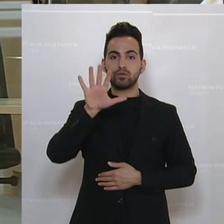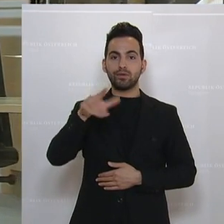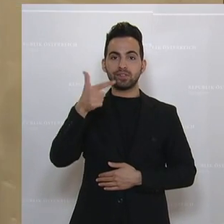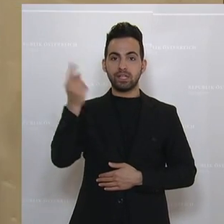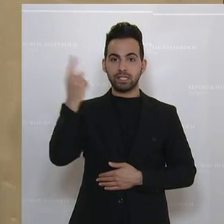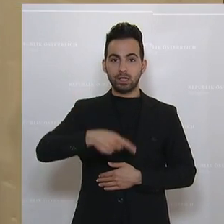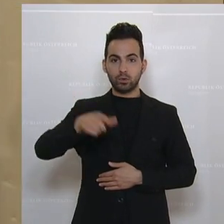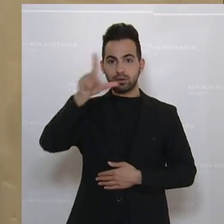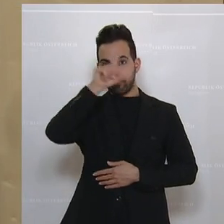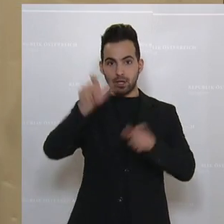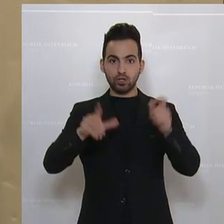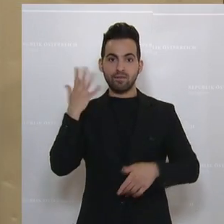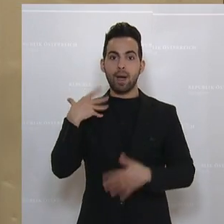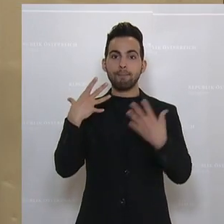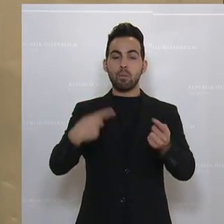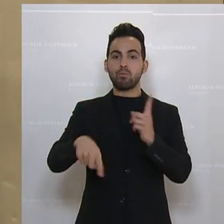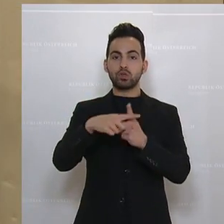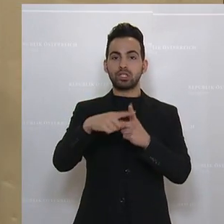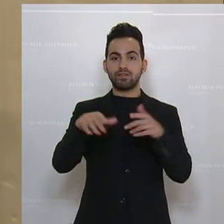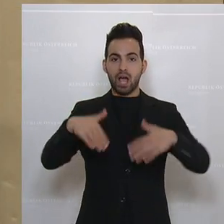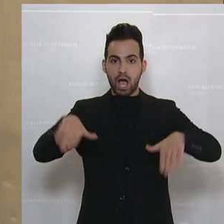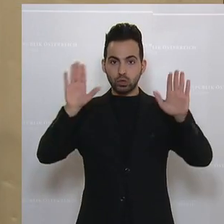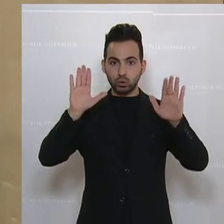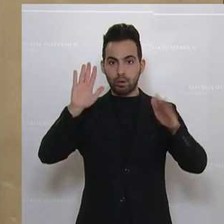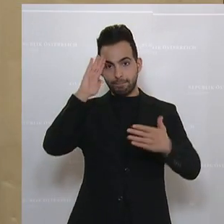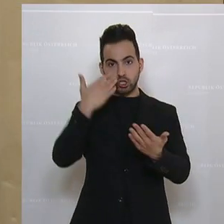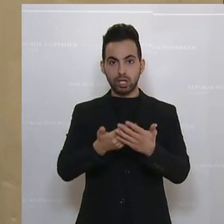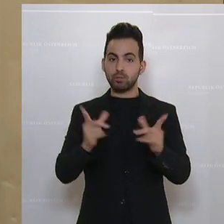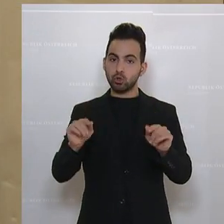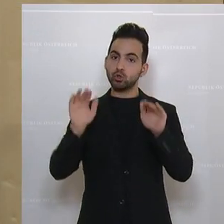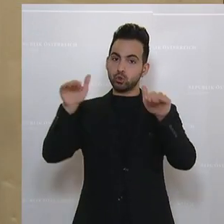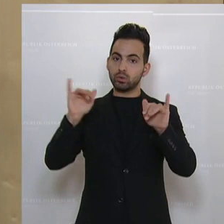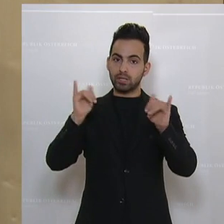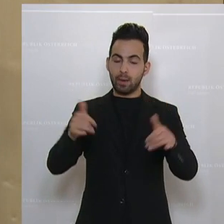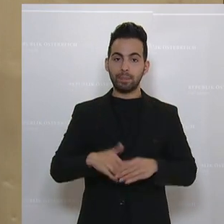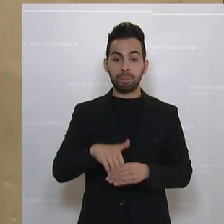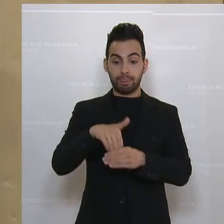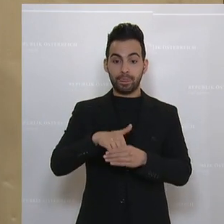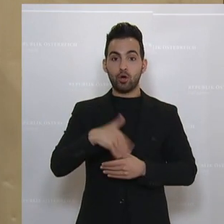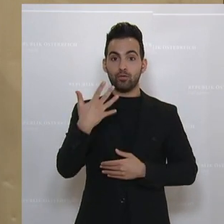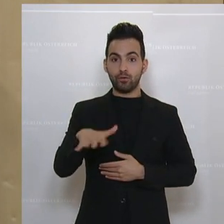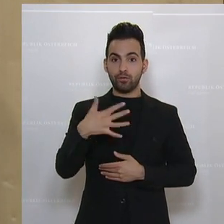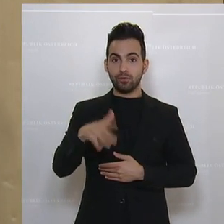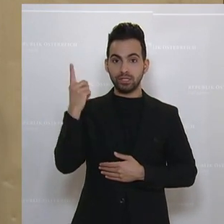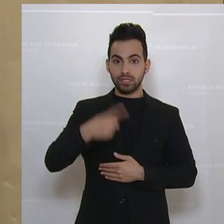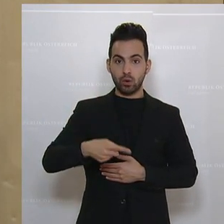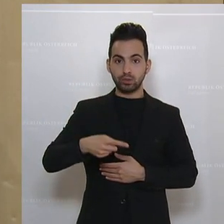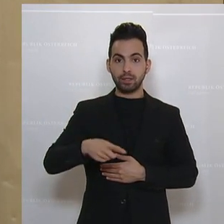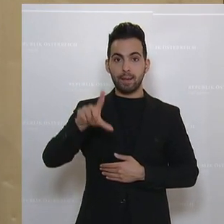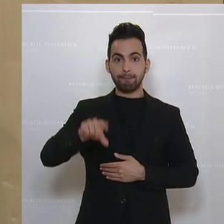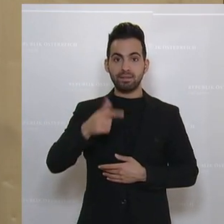Menschen haben einen positiven Asylbescheid bekommen. Also eine Schutzgewährung wurde ausgesprochen. Darunter waren 55.000